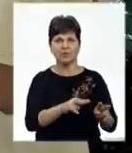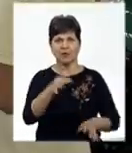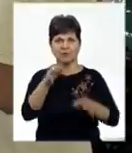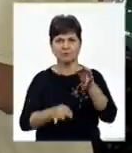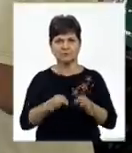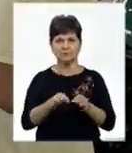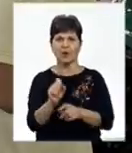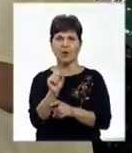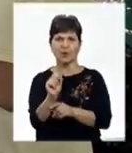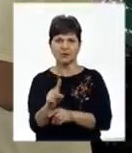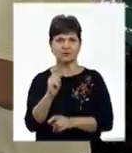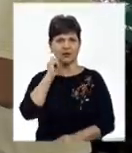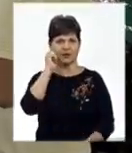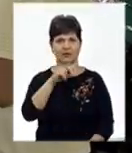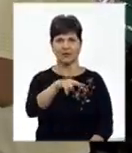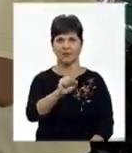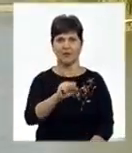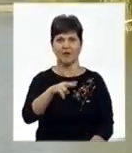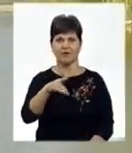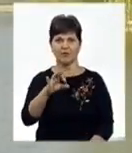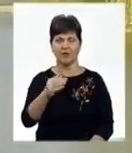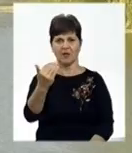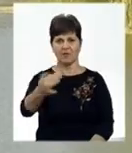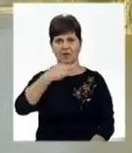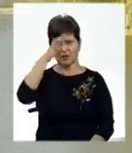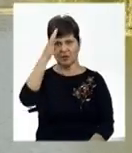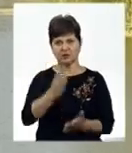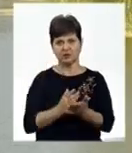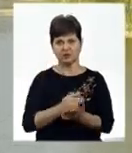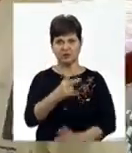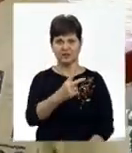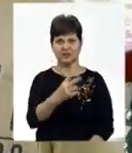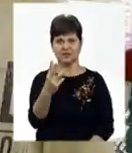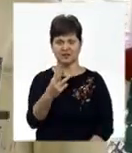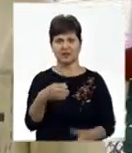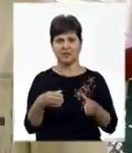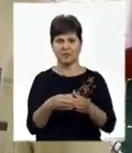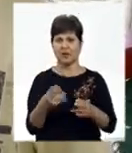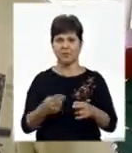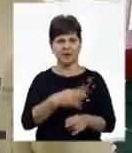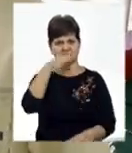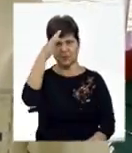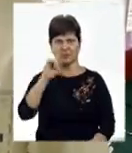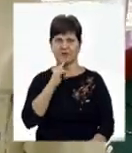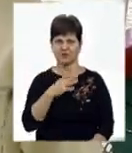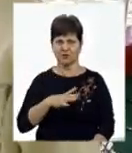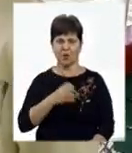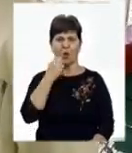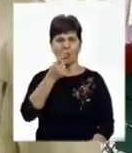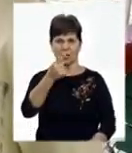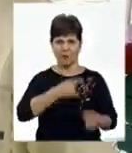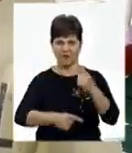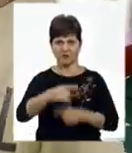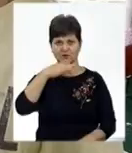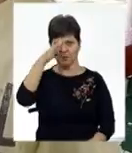11-річний Павло. Його тату служив у 93-й бригаді. Хлопець зі знаєвцям без нього було важко. Потім, коли він повернувся, ми всі